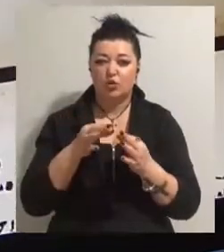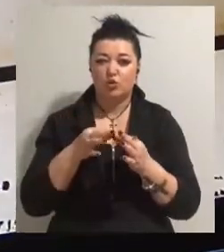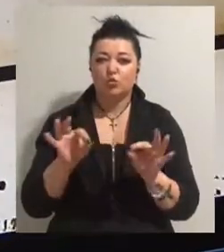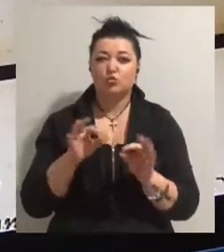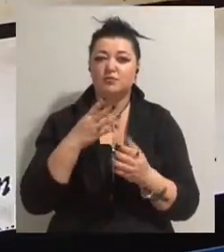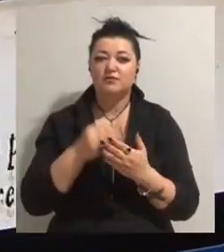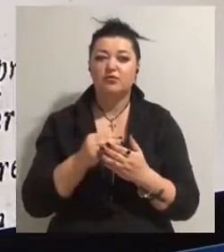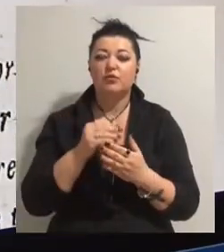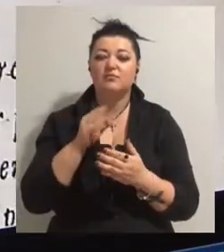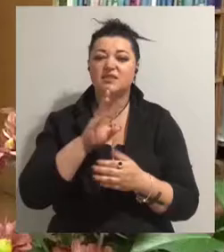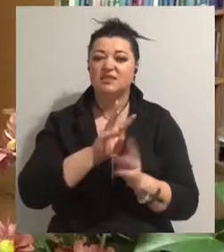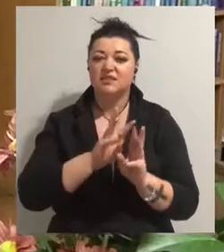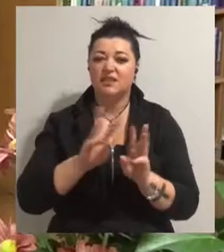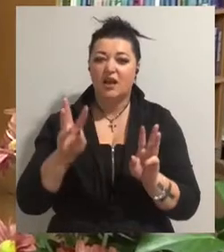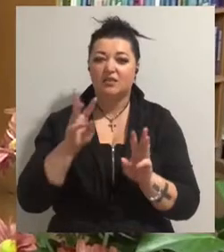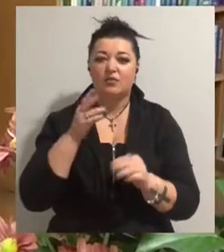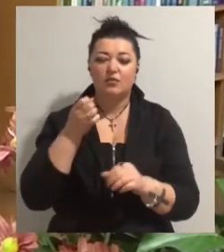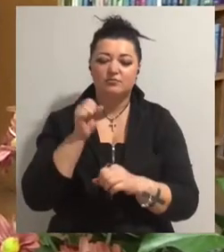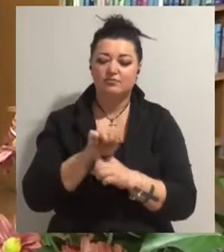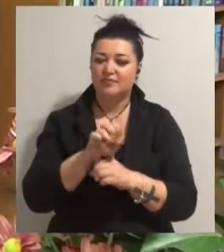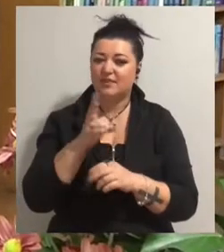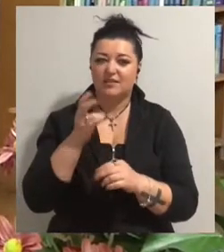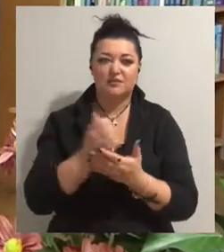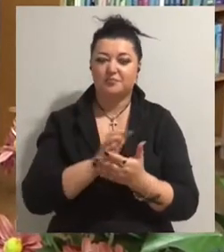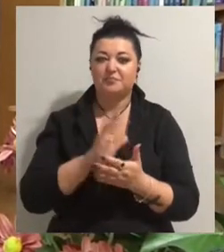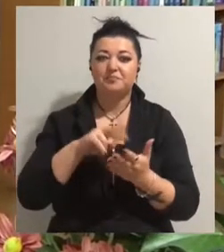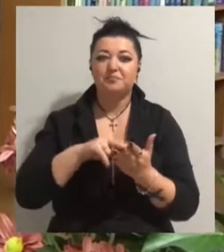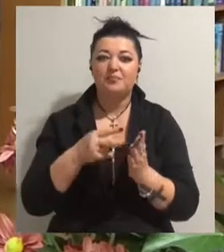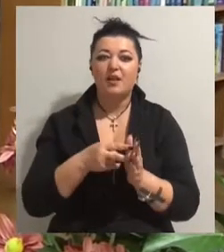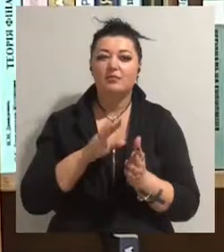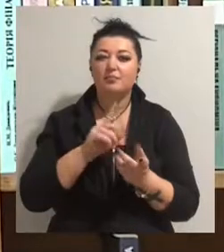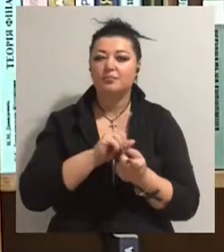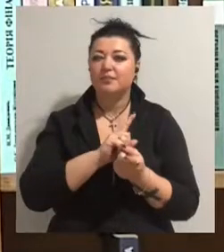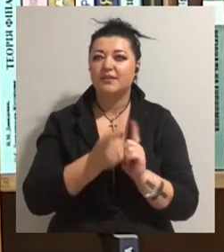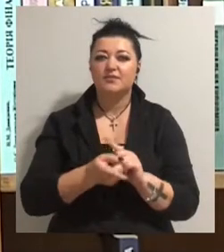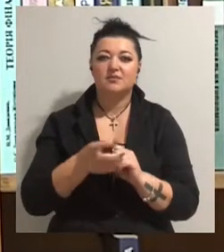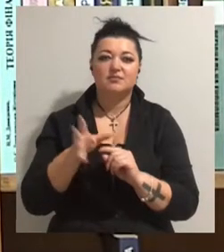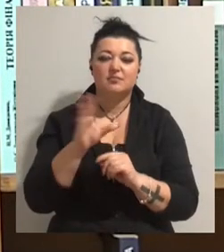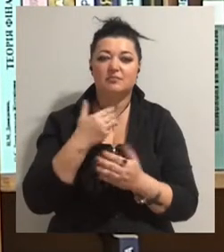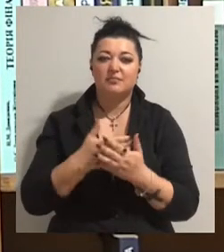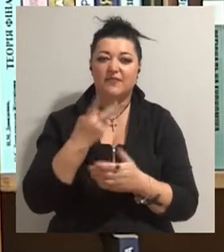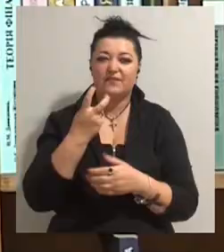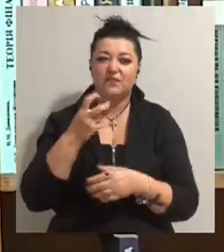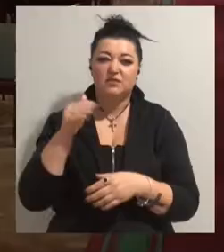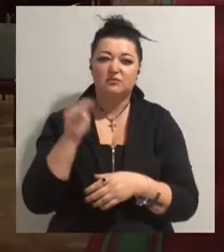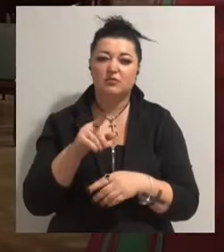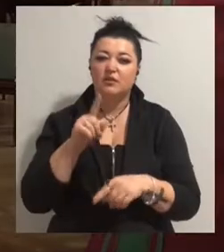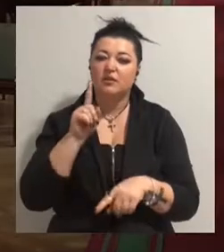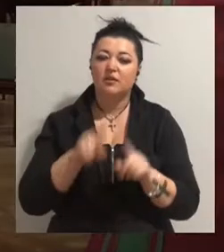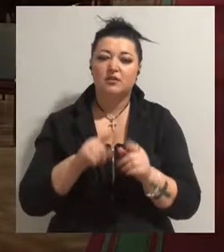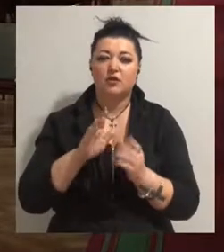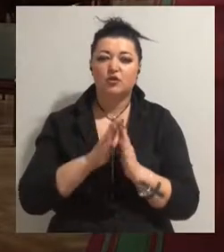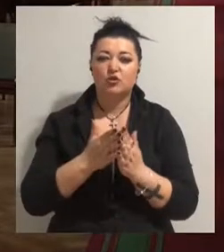цьому бібліотекарі не збираються. Розповіли, що в планах перевезти в електронний формат близько 200 тисяч рідкісних книжкових пам'яток.